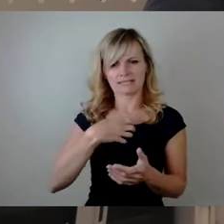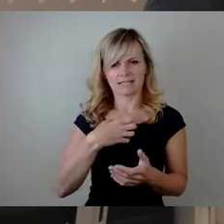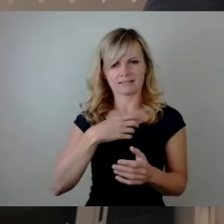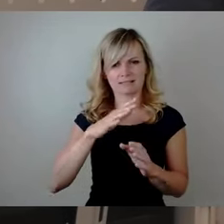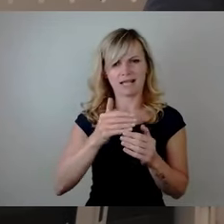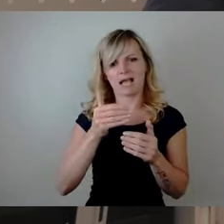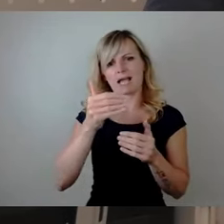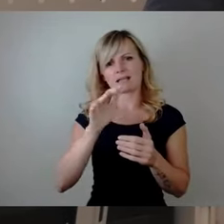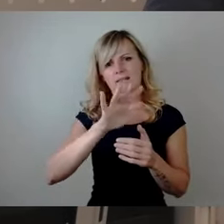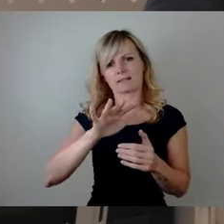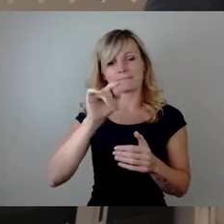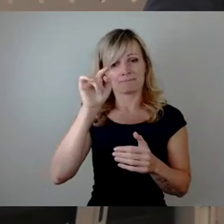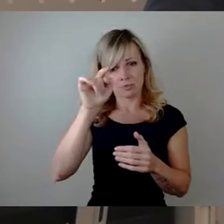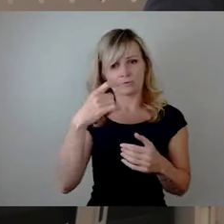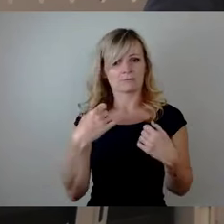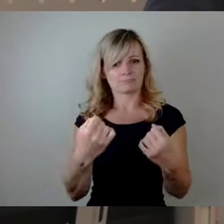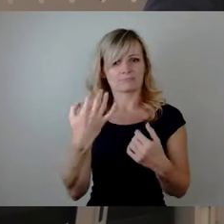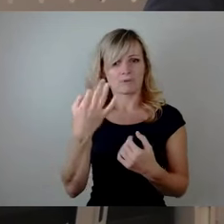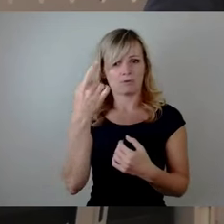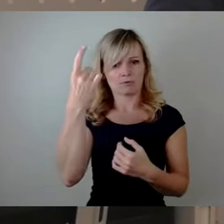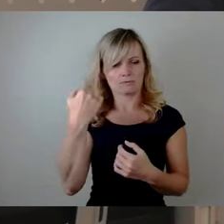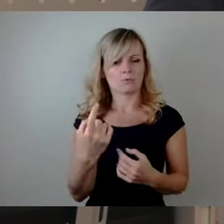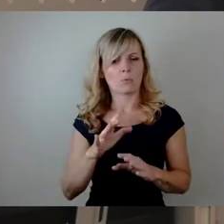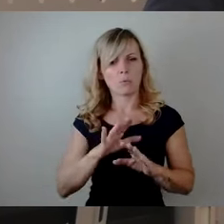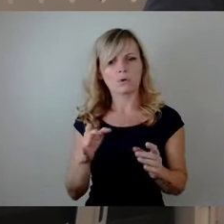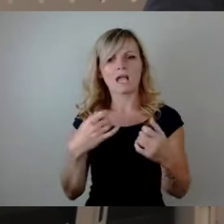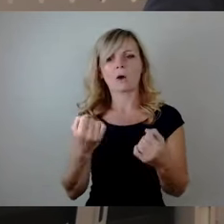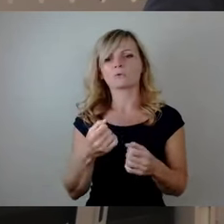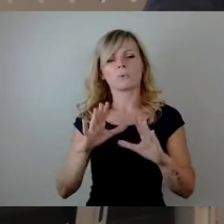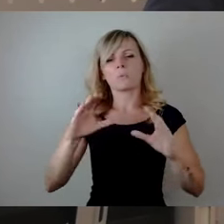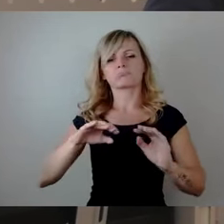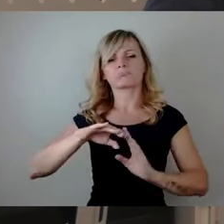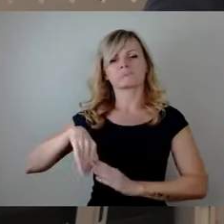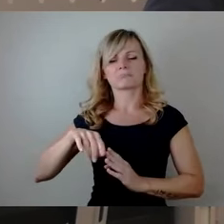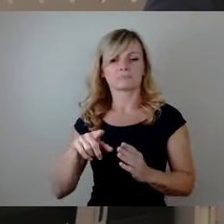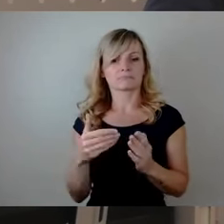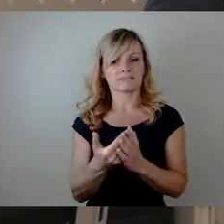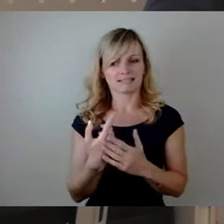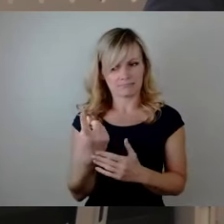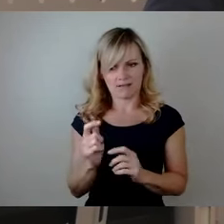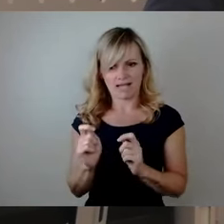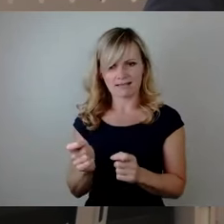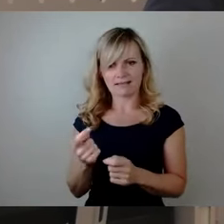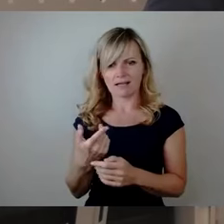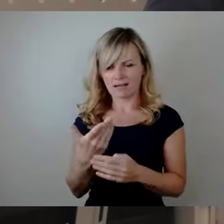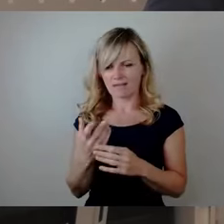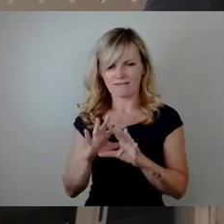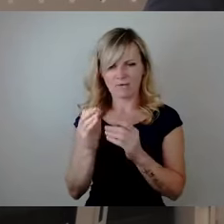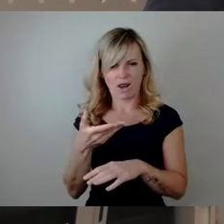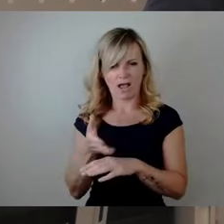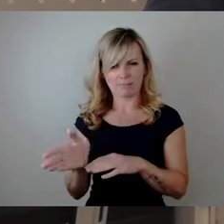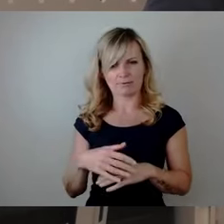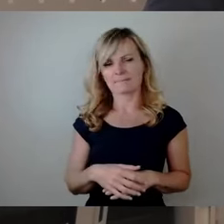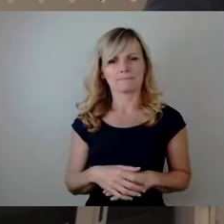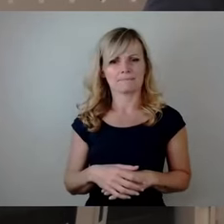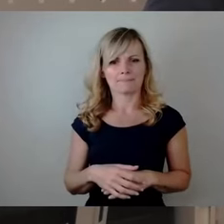und da können wir das Ganze nicht einfach ausblenden. Und insofern ist dieser Antrag in Gänze abzulehnen, es ist eigentlich, ja,